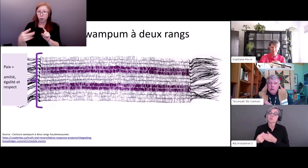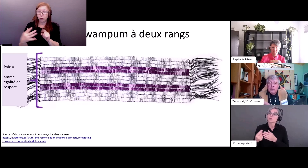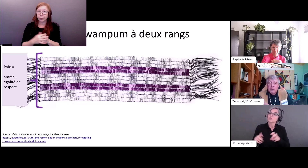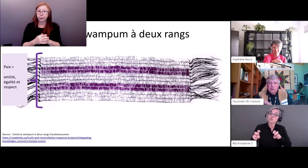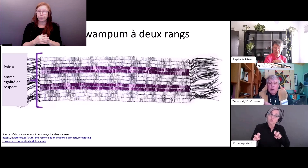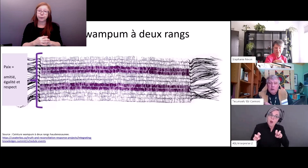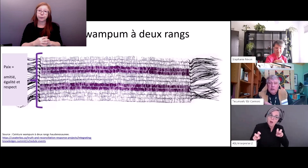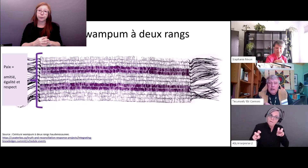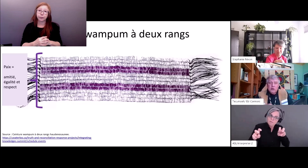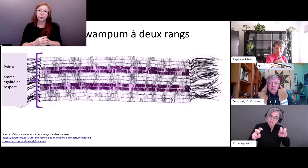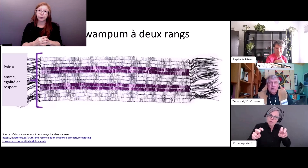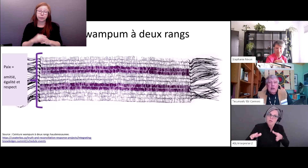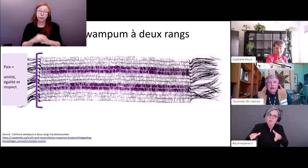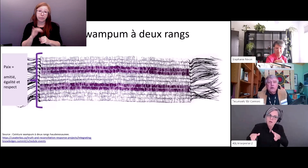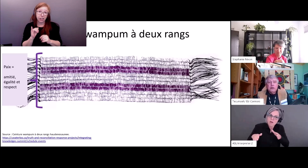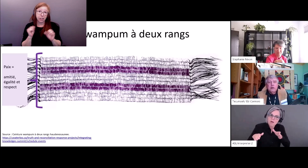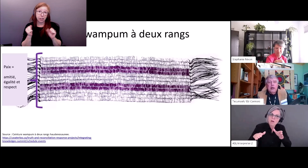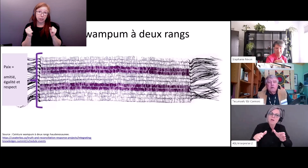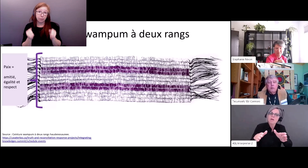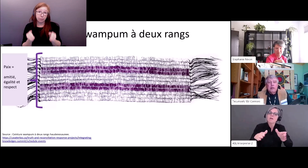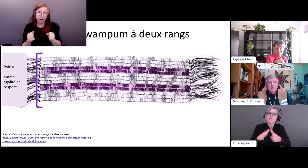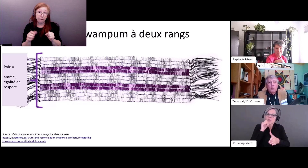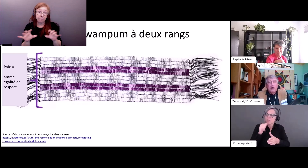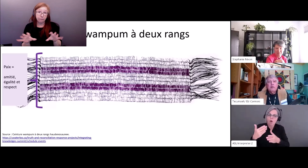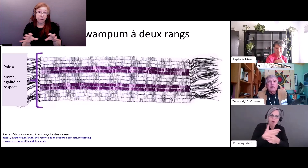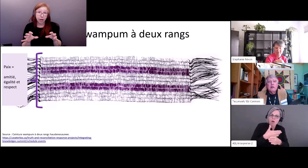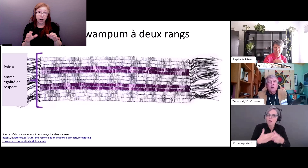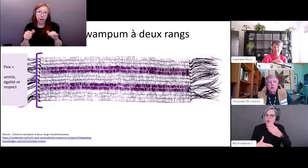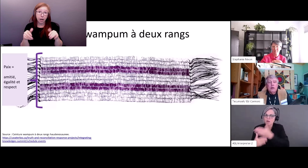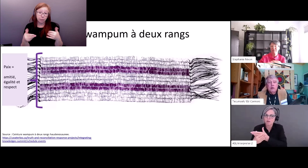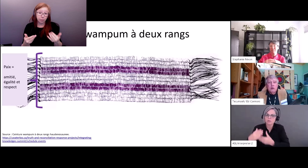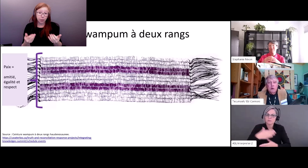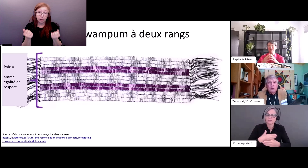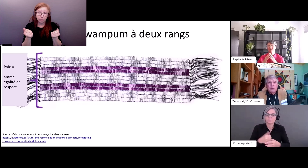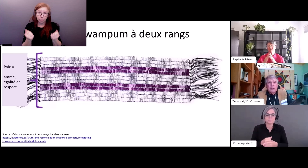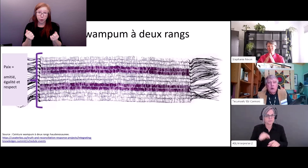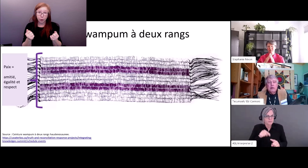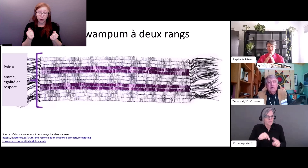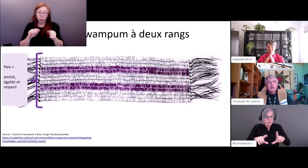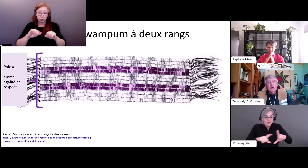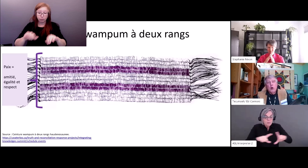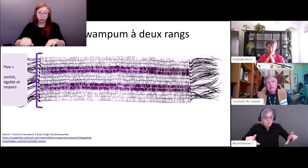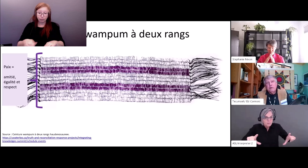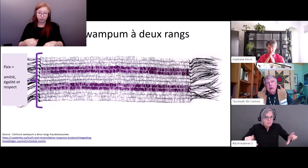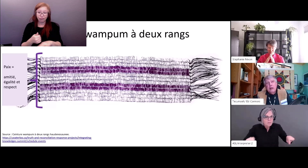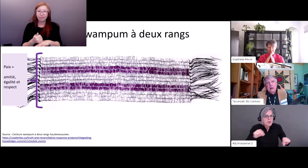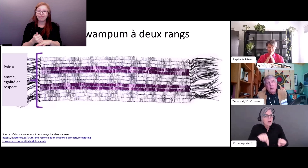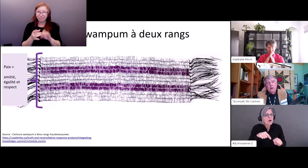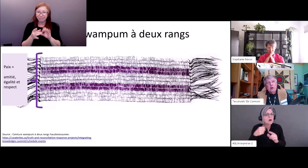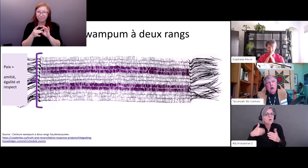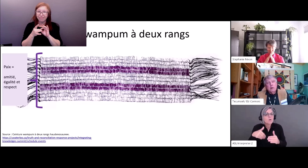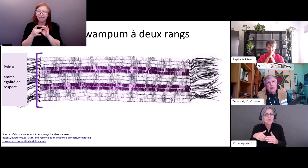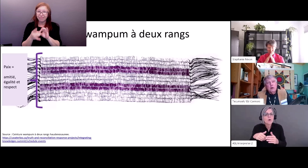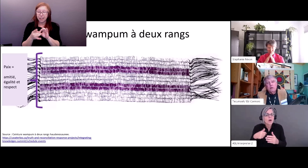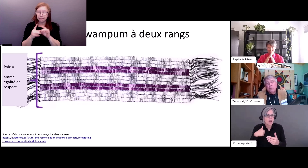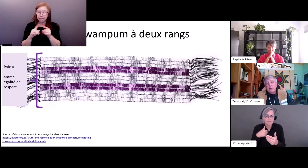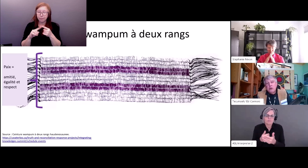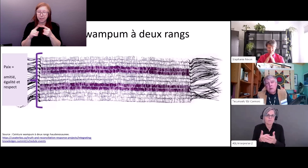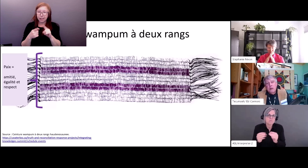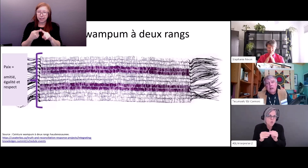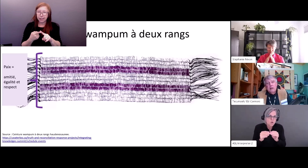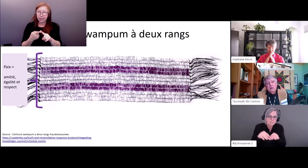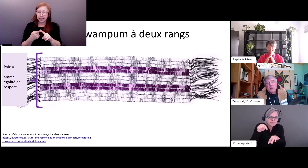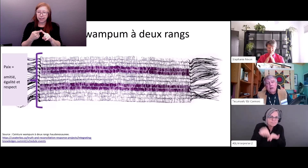et il y a des leçons plus approfondies au niveau de cette ceinture qui parle ensuite de savoir ce qu'on fait pour créer ces